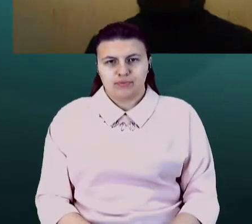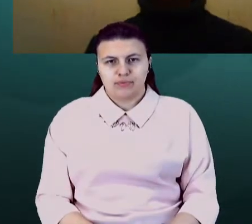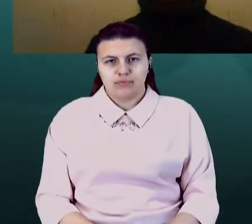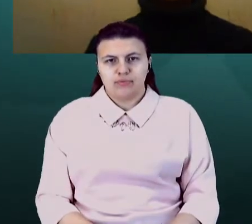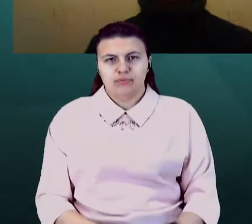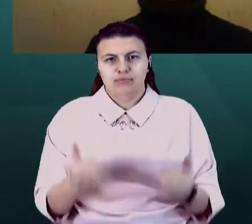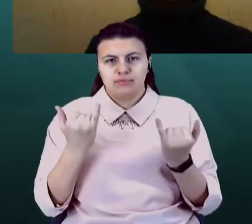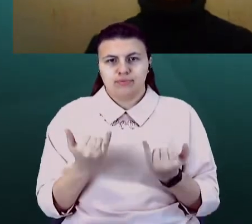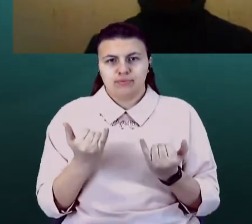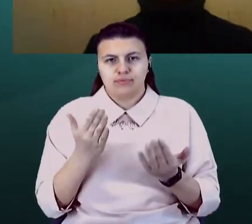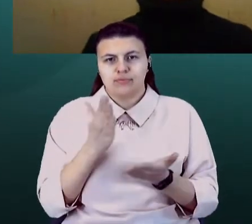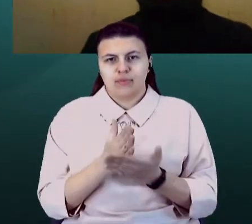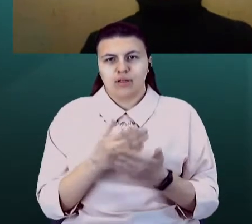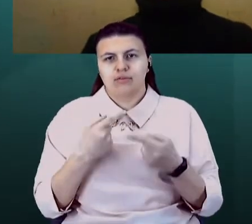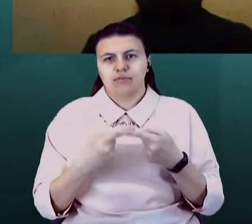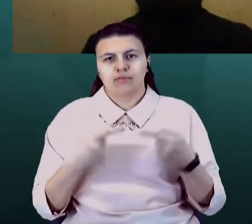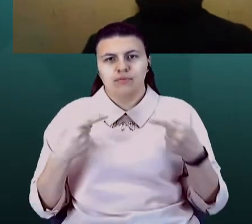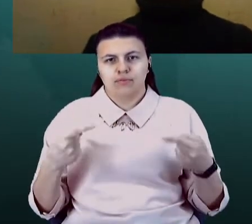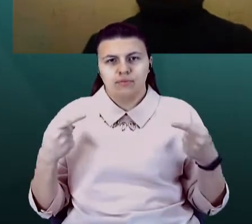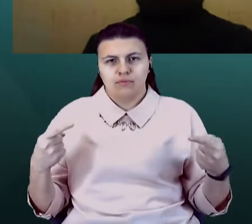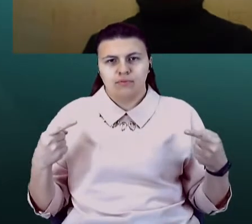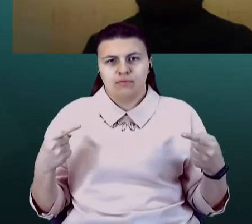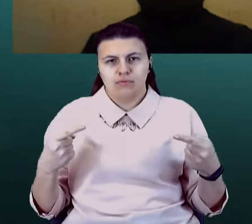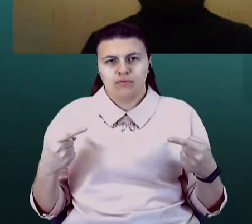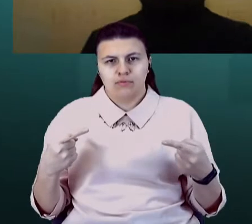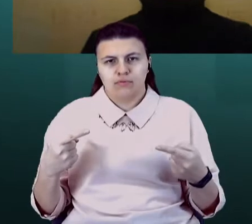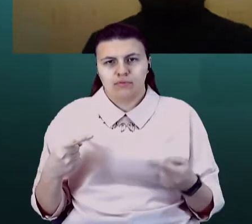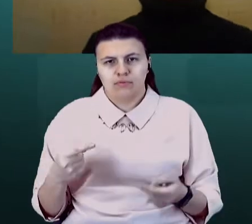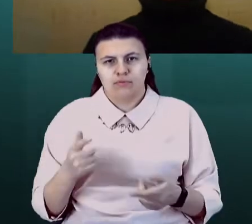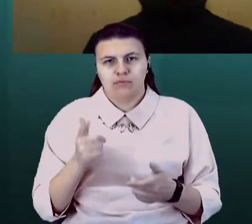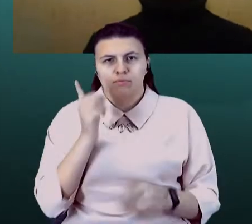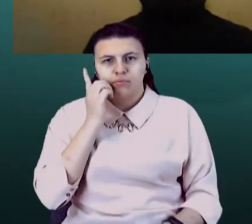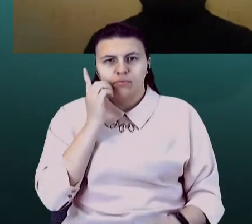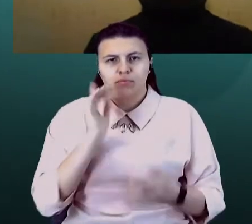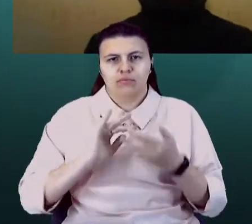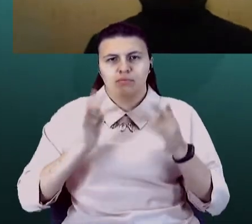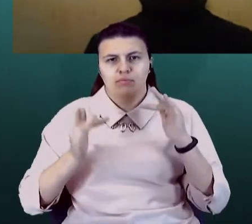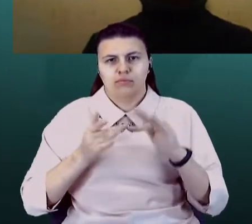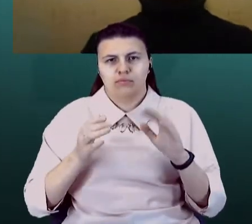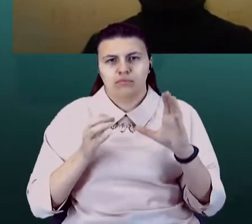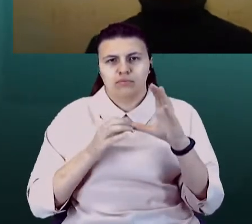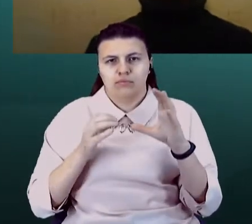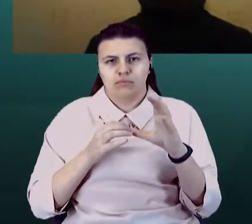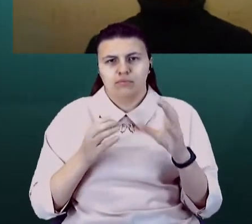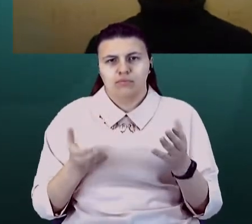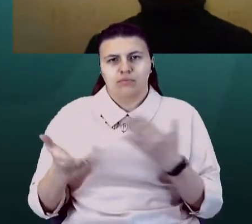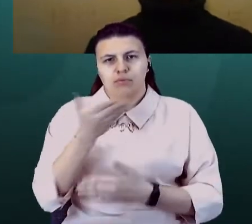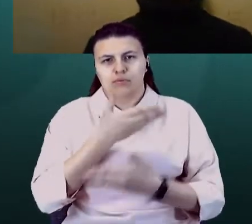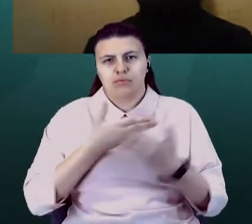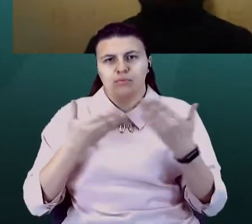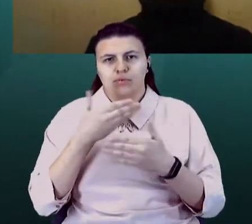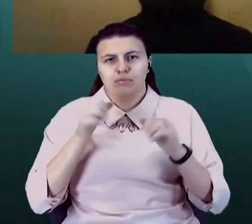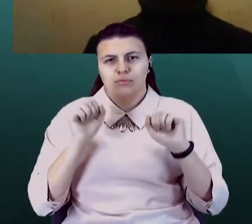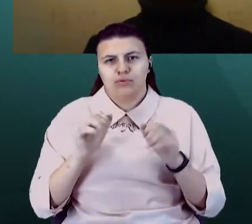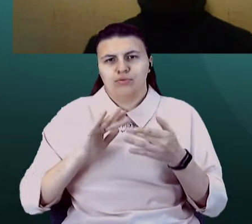всякі месенджери, скайпи. Давайте спілкуватися онлайн і